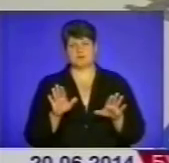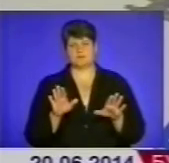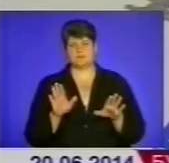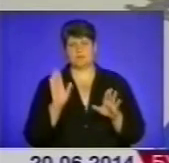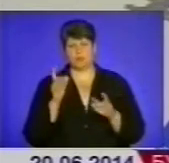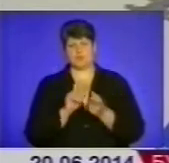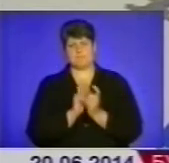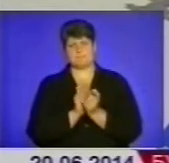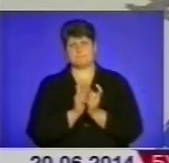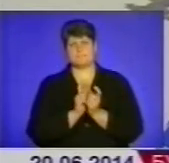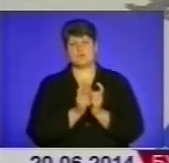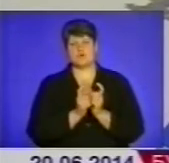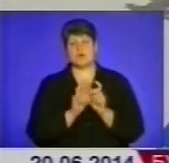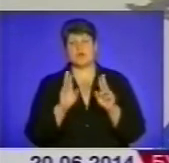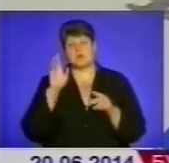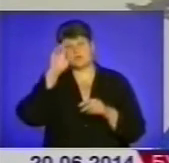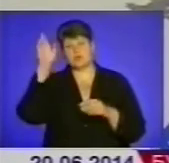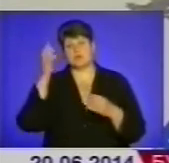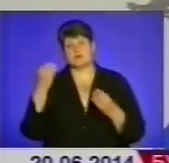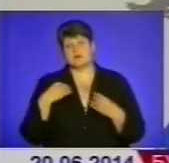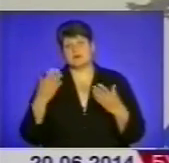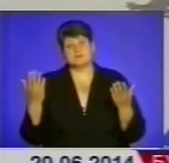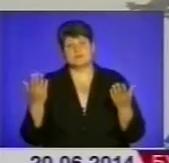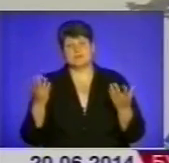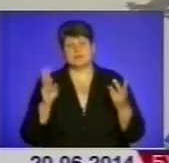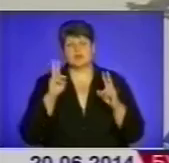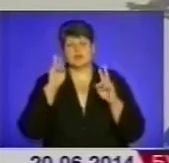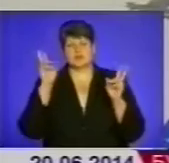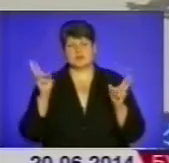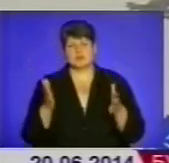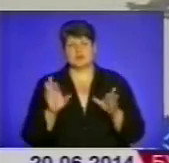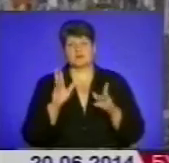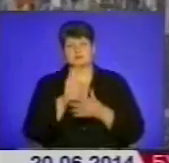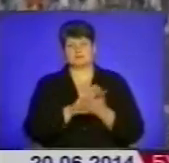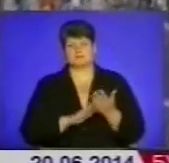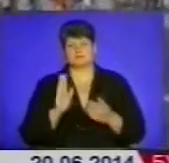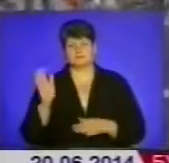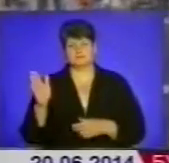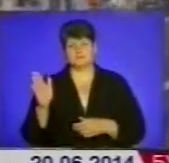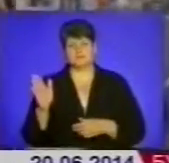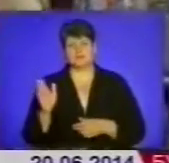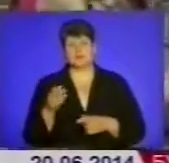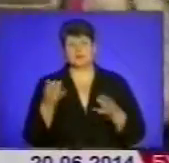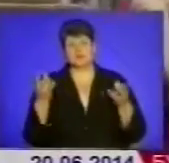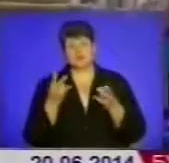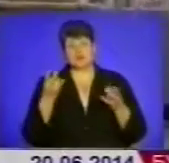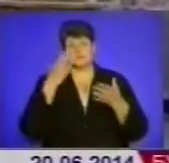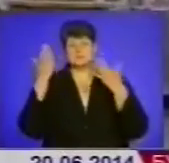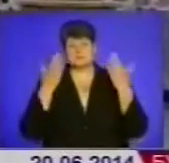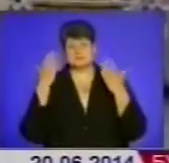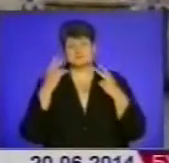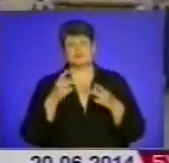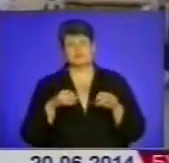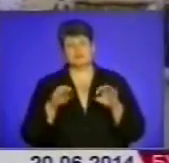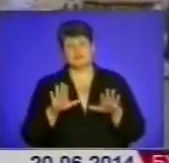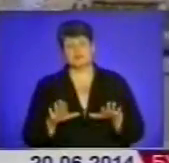Будемо боролися, а як Бог дасть, вже ніхто не знає і не скаже. Чи доречні у цей час розваги кожен вирішує